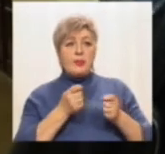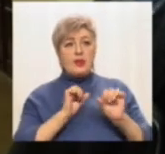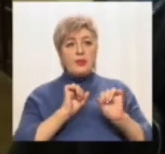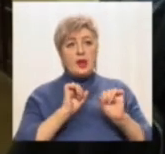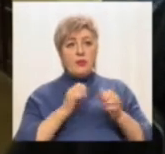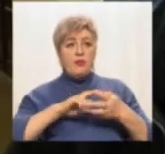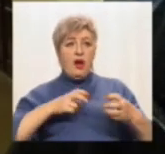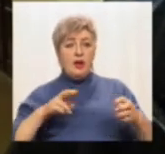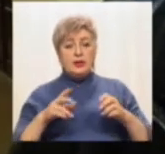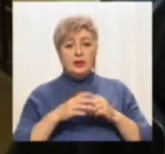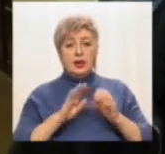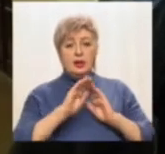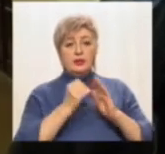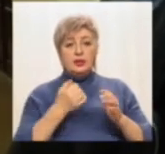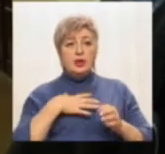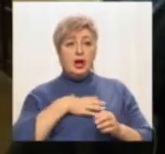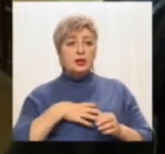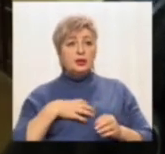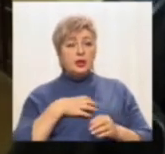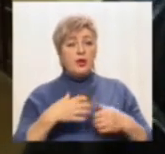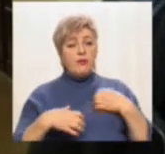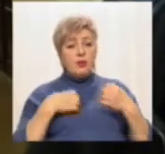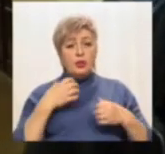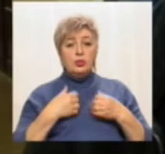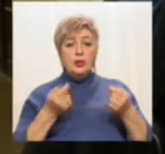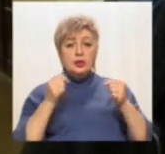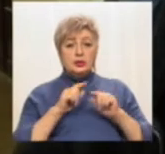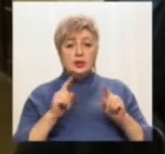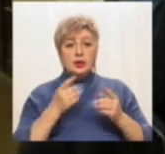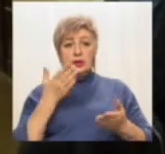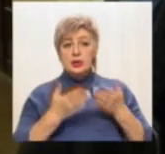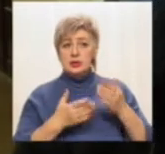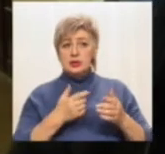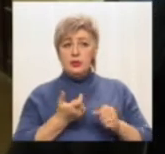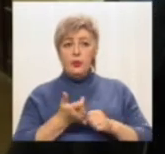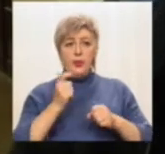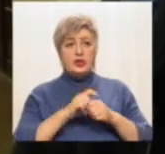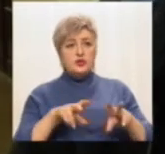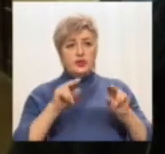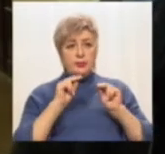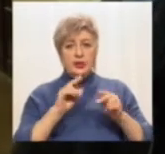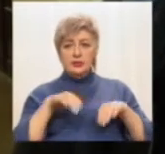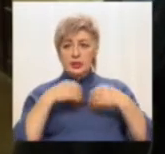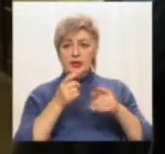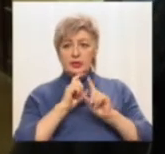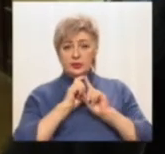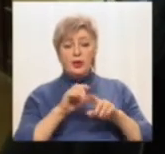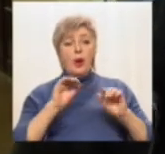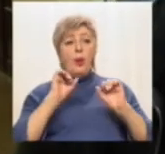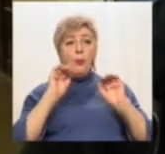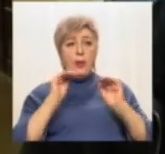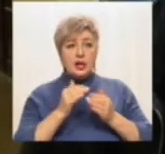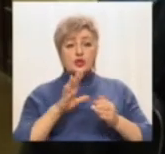викликає тривогу те, що якщо більш відверто надавалися відповіді, то, напевно, менше було б питань,